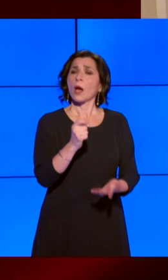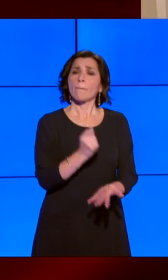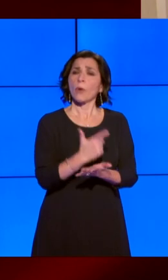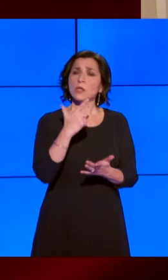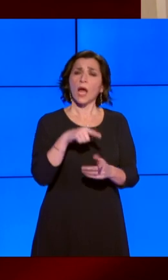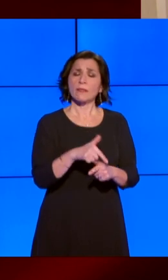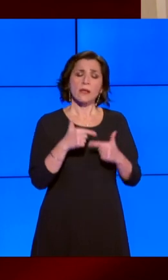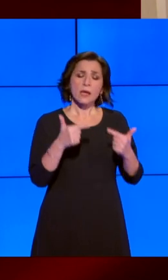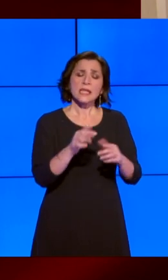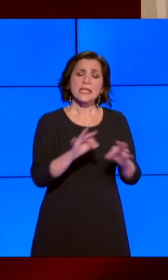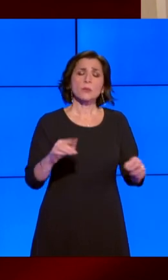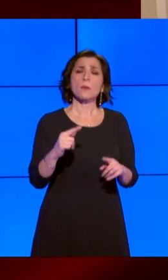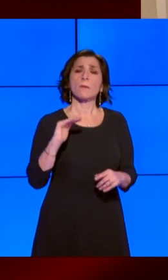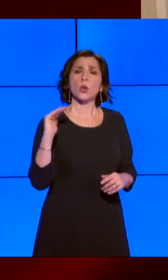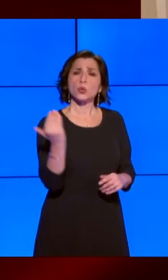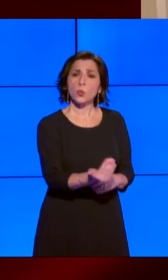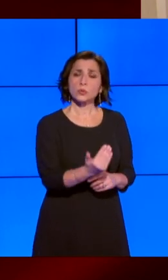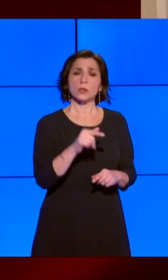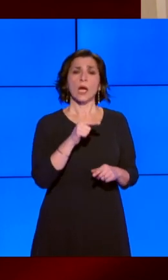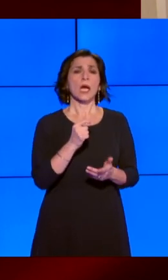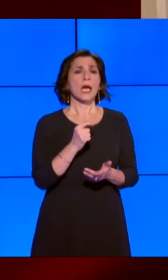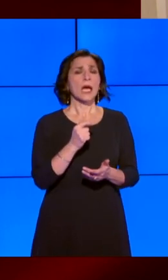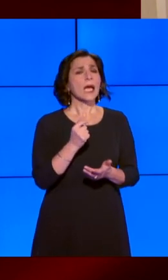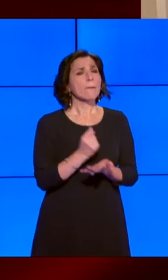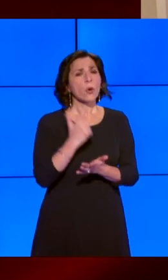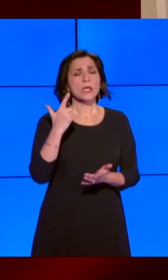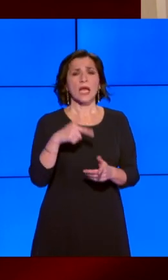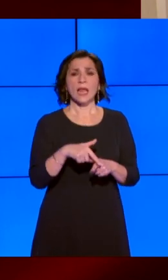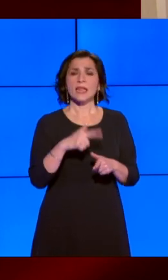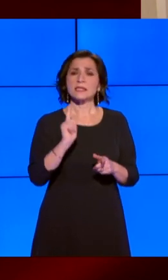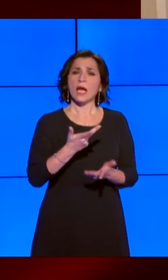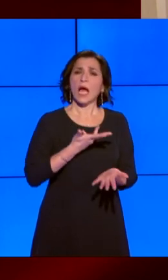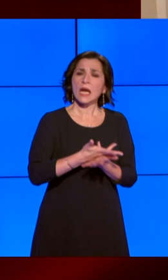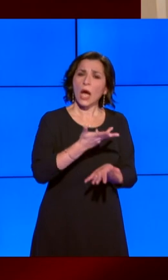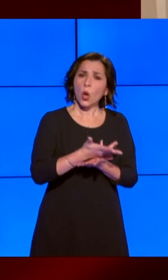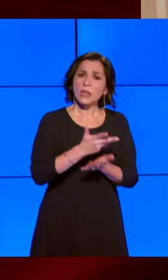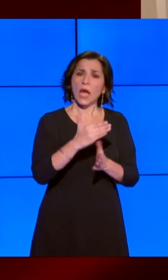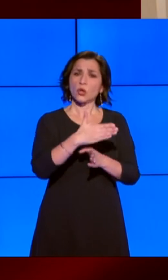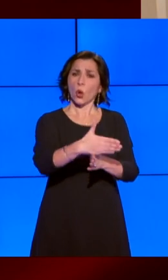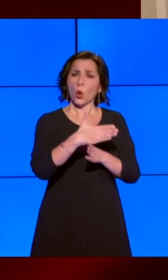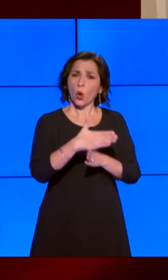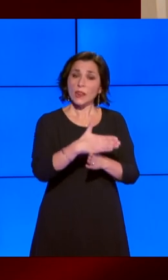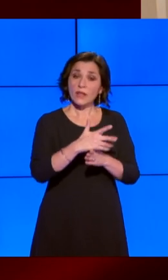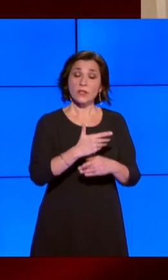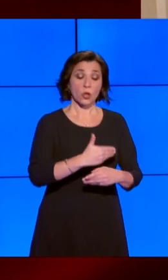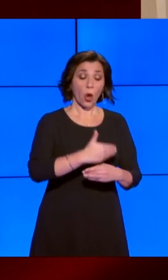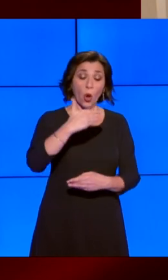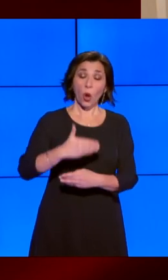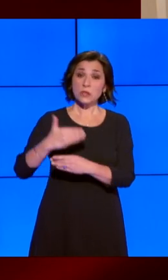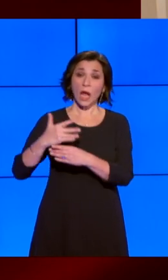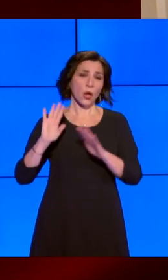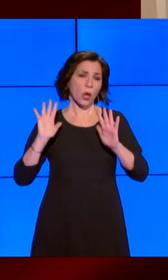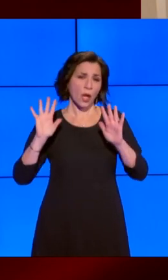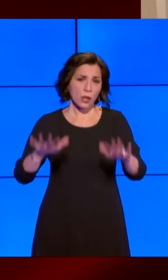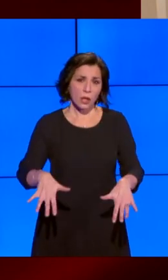che sia conosciuto, raccontato, condiviso, che siano rimossi gli ostacoli e reso più agevole il